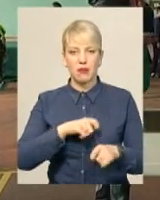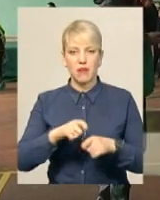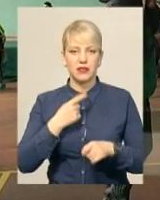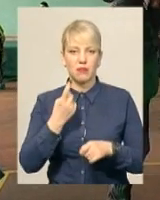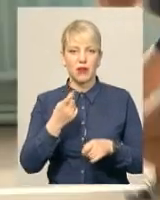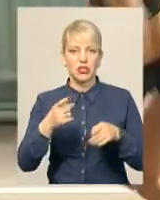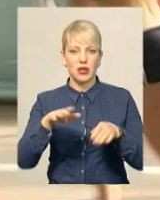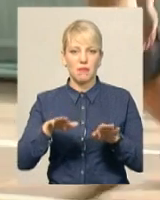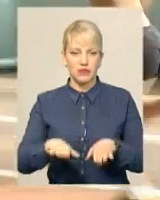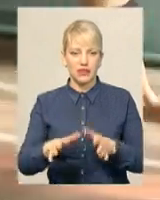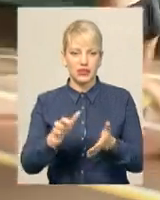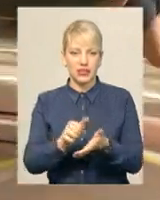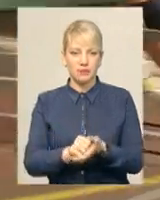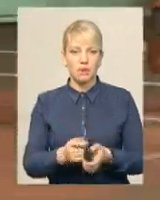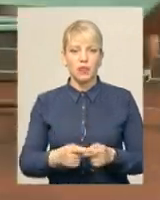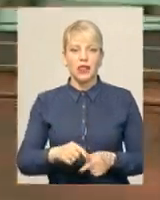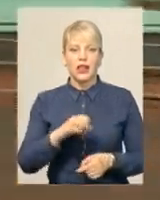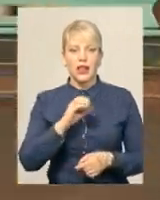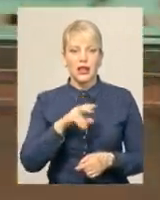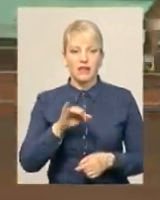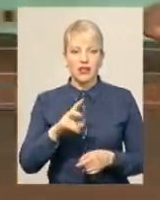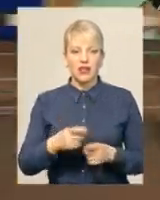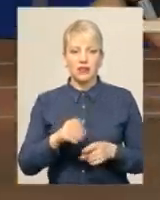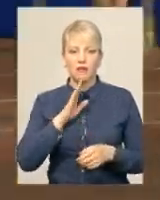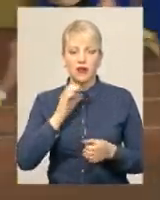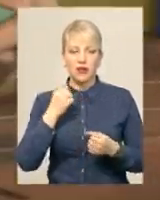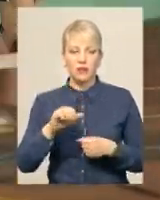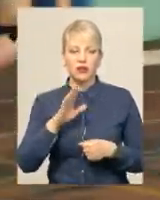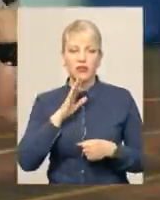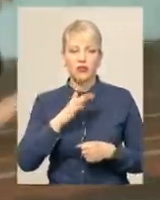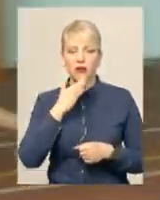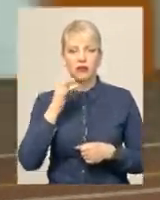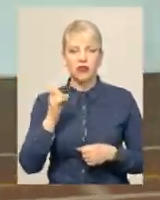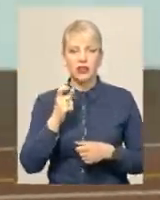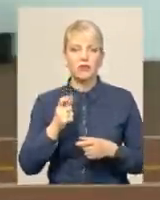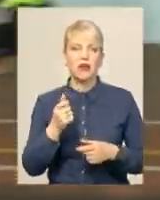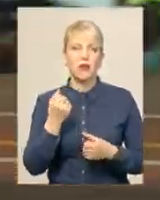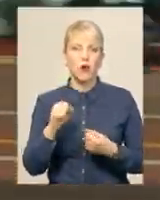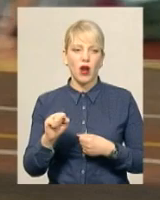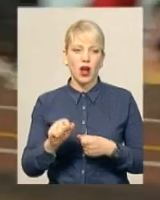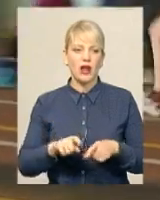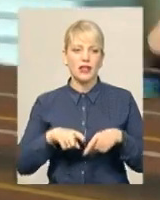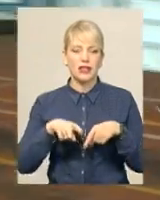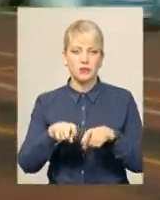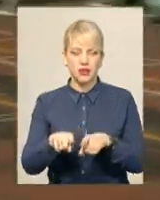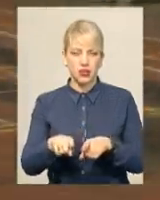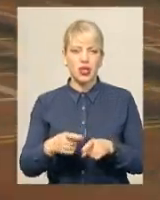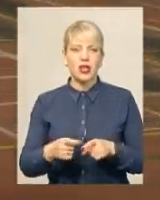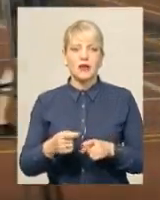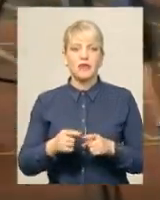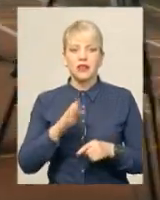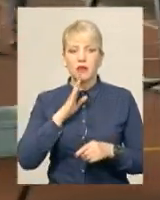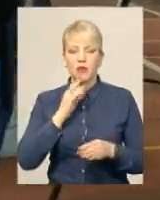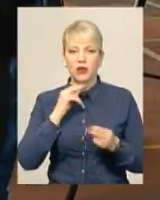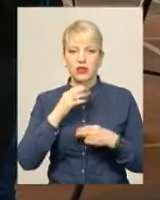почуваюся на цих змаганнях. І Ельвіра Краснечуб у числі переможців. Дівчина не вперше перемагає на спринтерських дистанціях. А сьогодні на 200-метрівці спортсменка